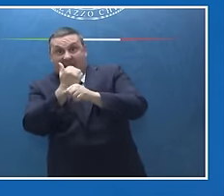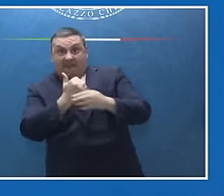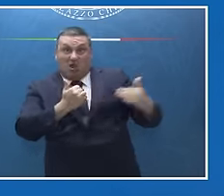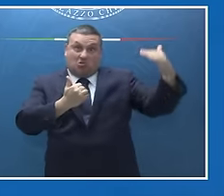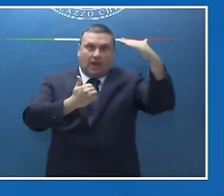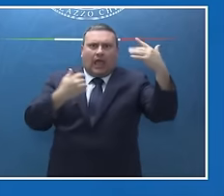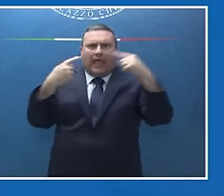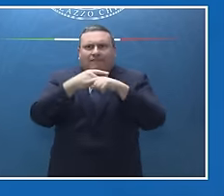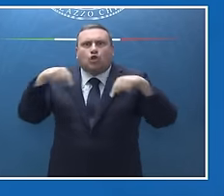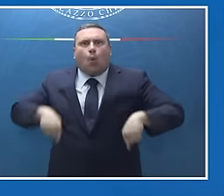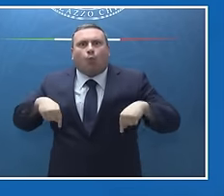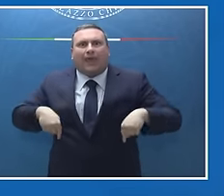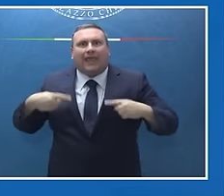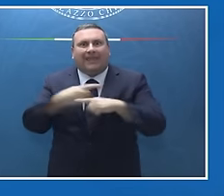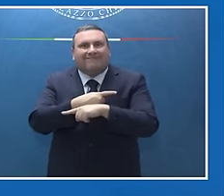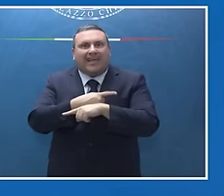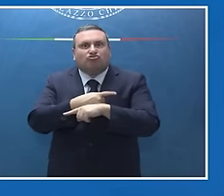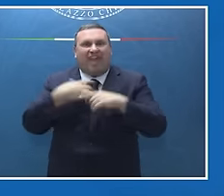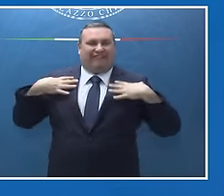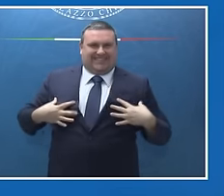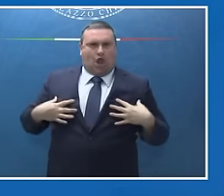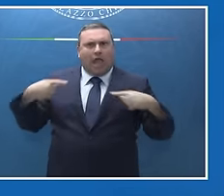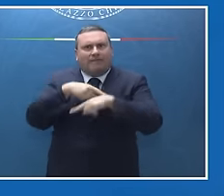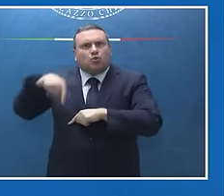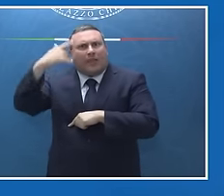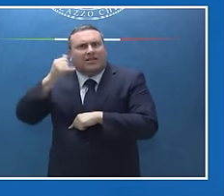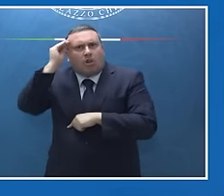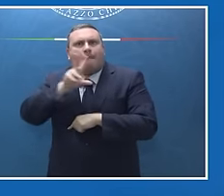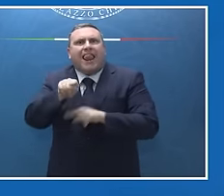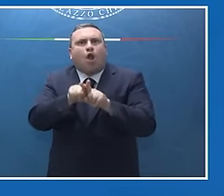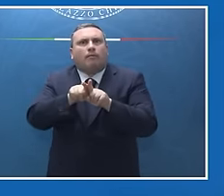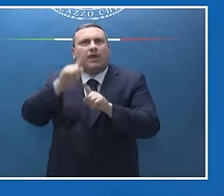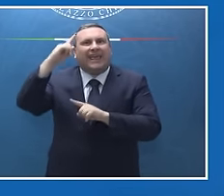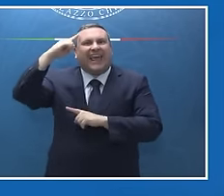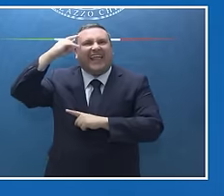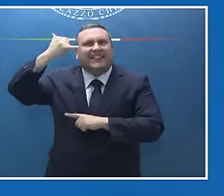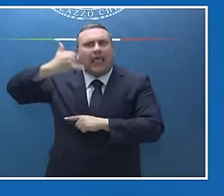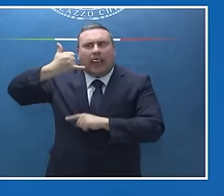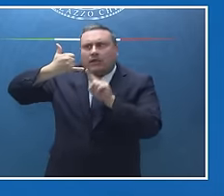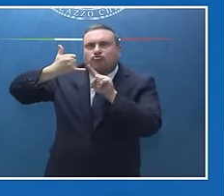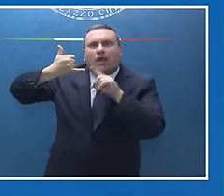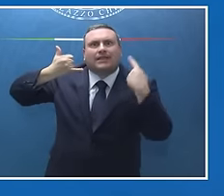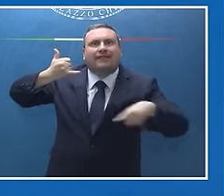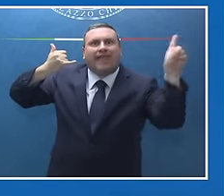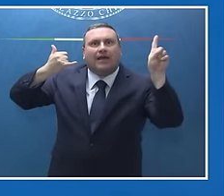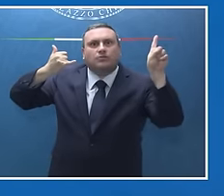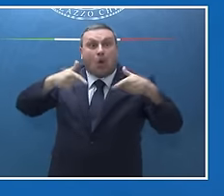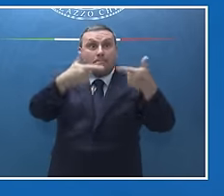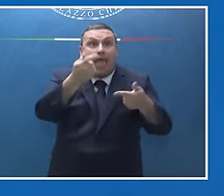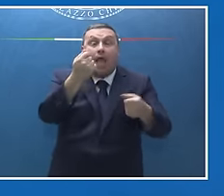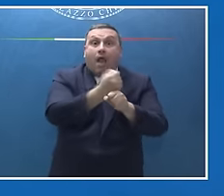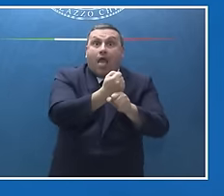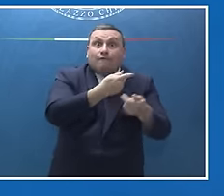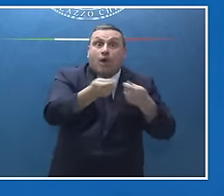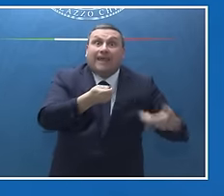di concetto. Quando è l'intelletto che rischia di essere sostituito, l'impatto nel mercato del lavoro può essere